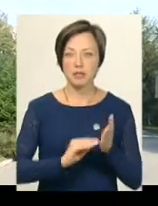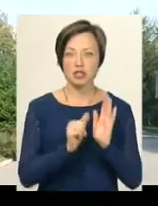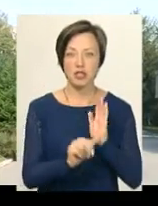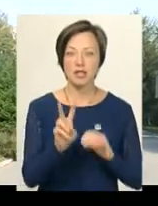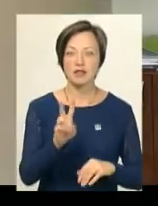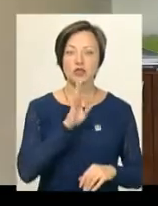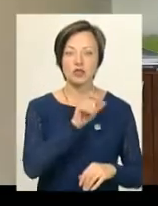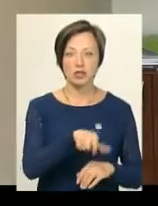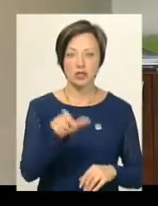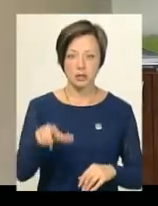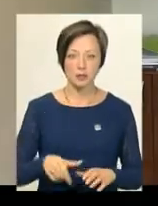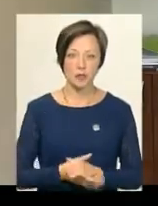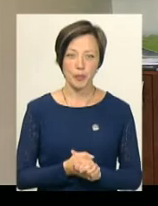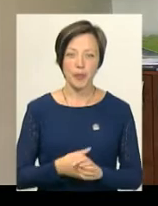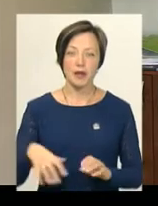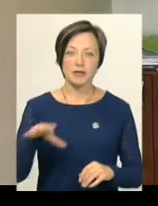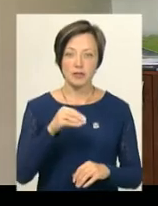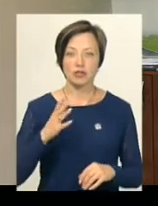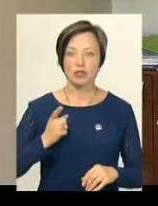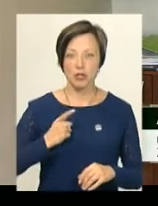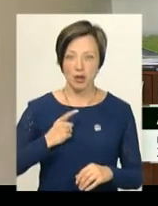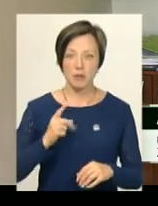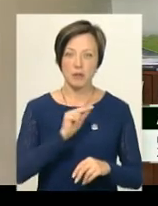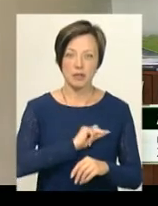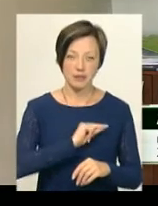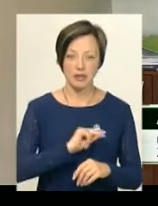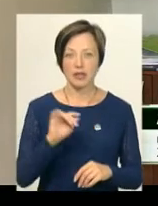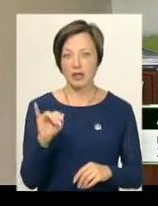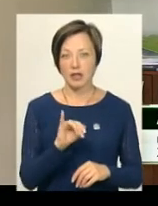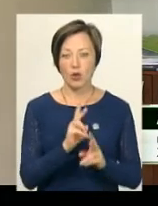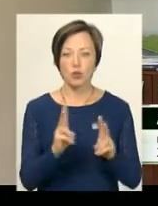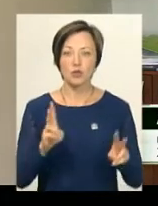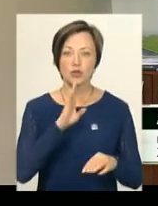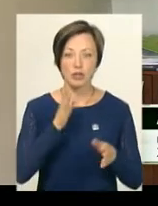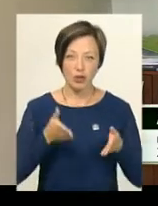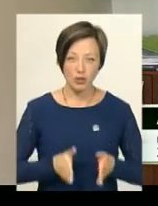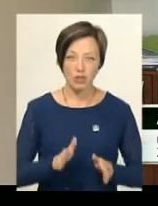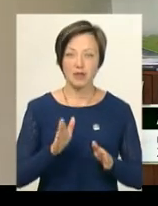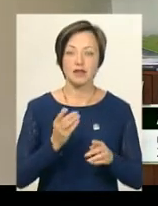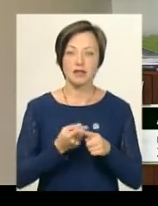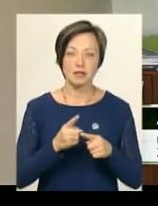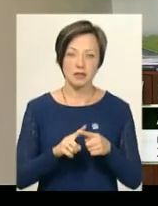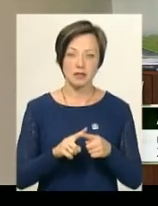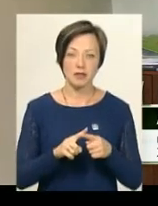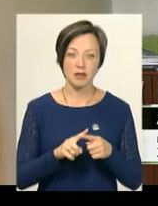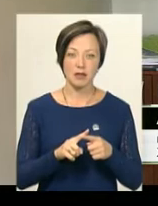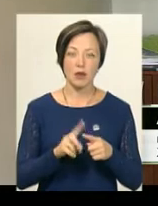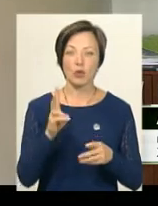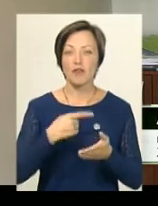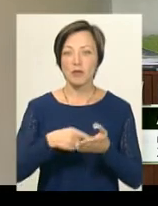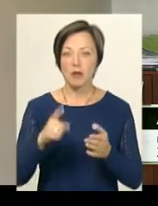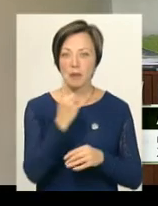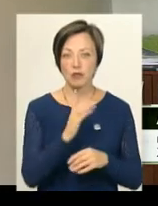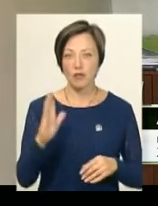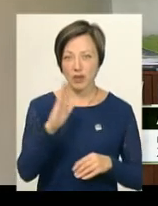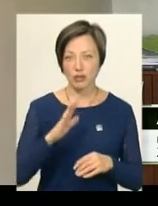породіллі. Ми всі очікуємо, і персонал, і ті, хто народив, і ті, хто виписується з 1